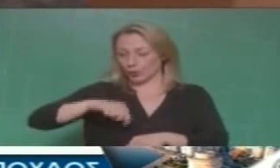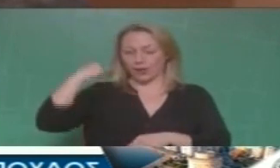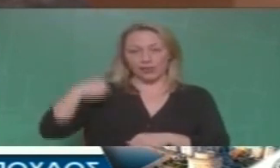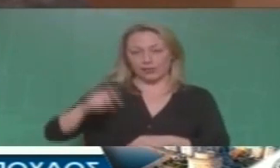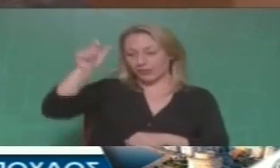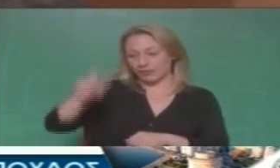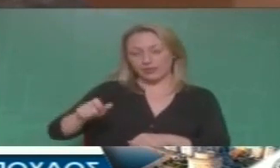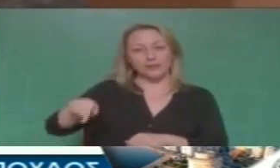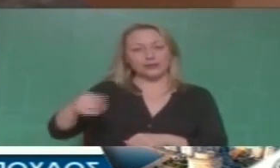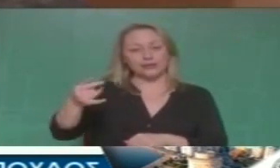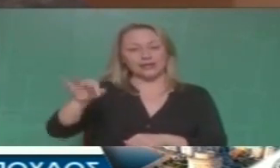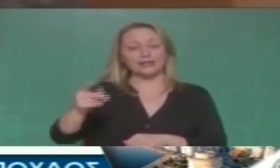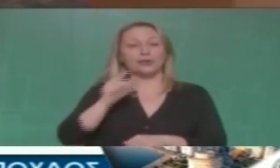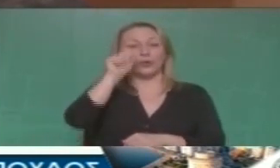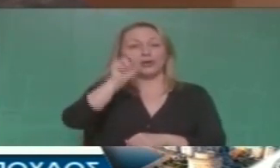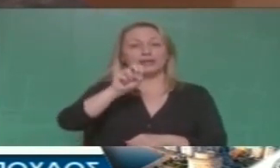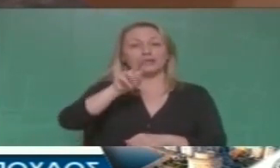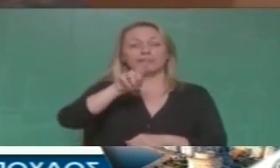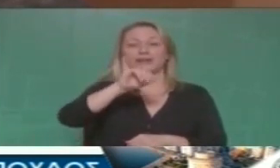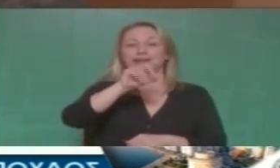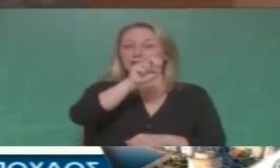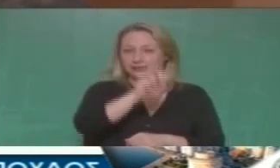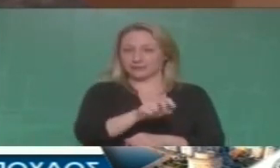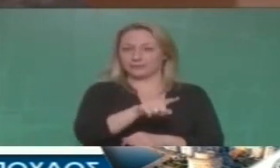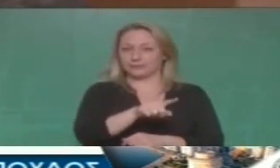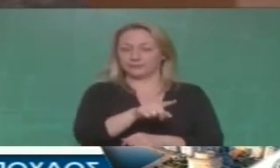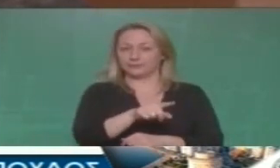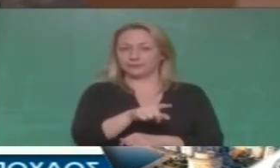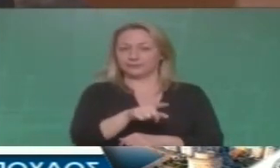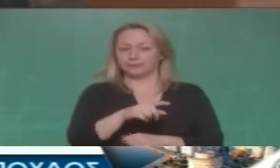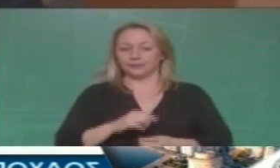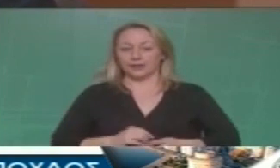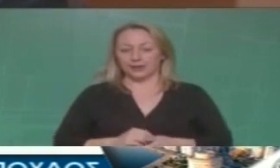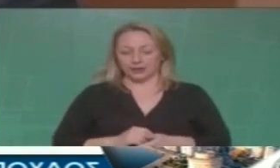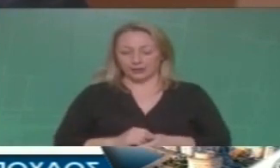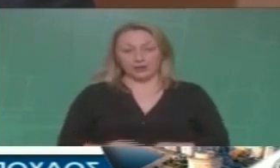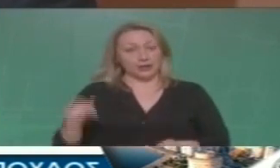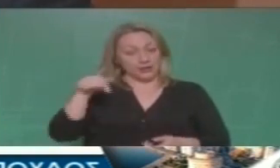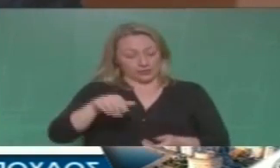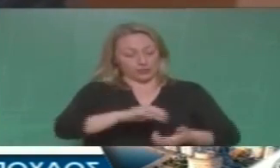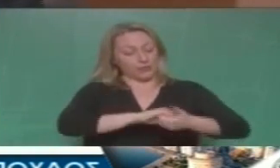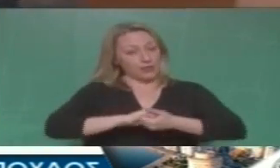και ο κύριος Σευρίες, με συγχωρείτε και ο κύριος Σευρίες και δουέθνικα ενότητα